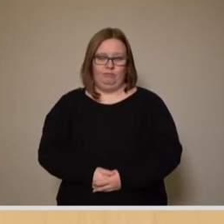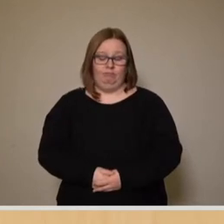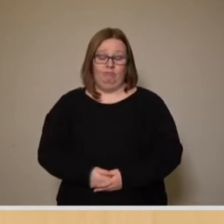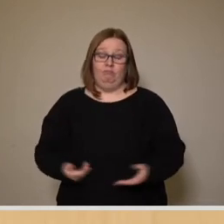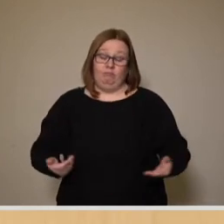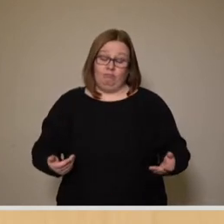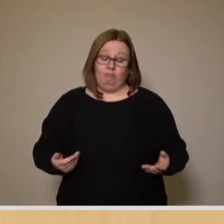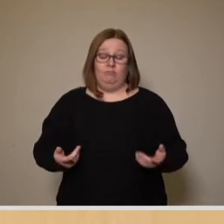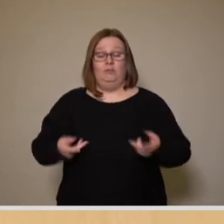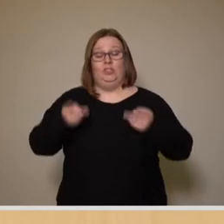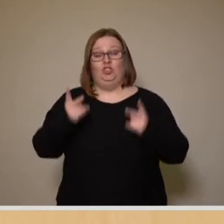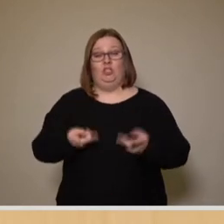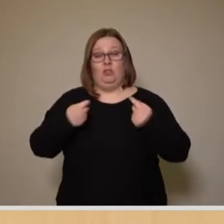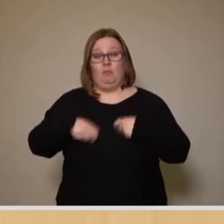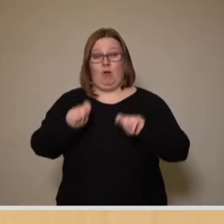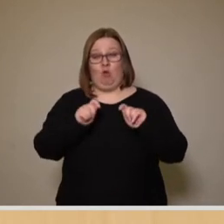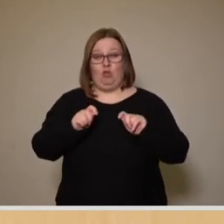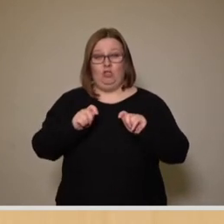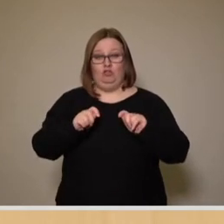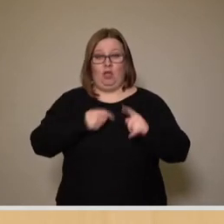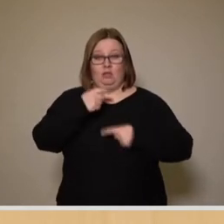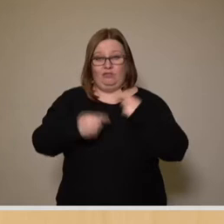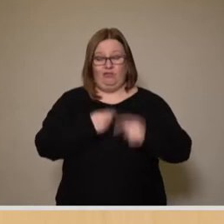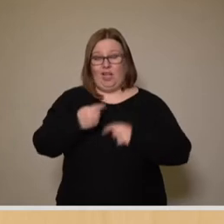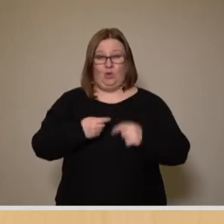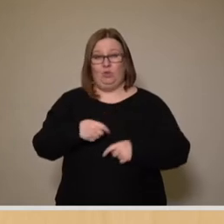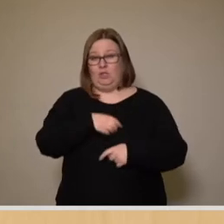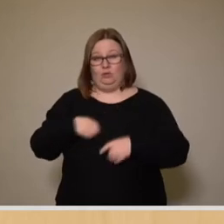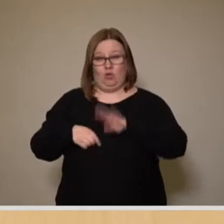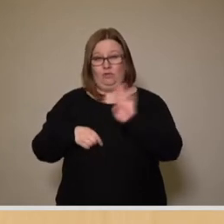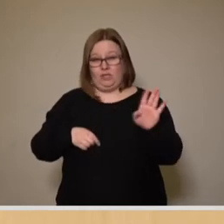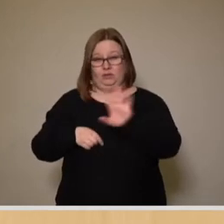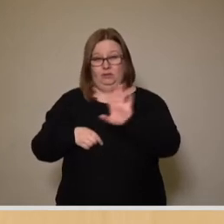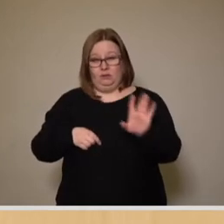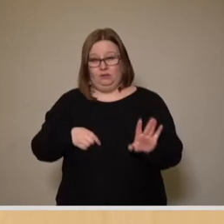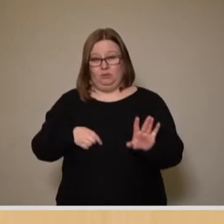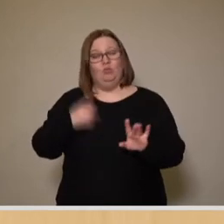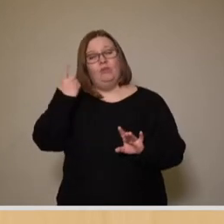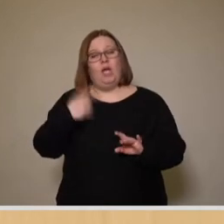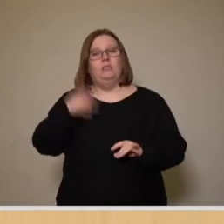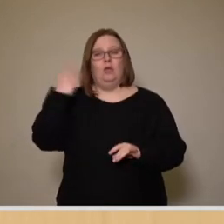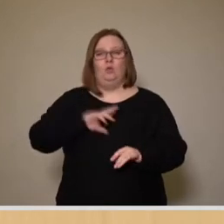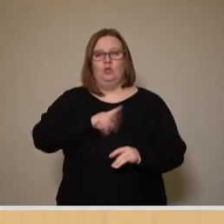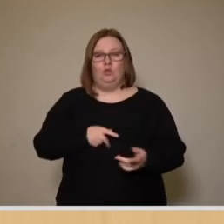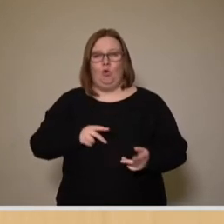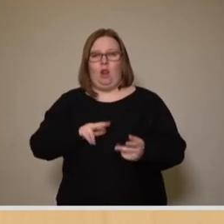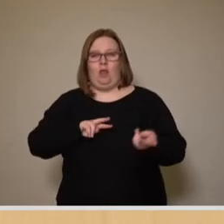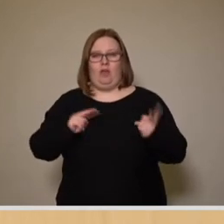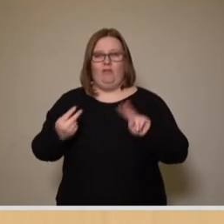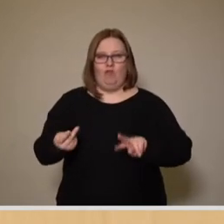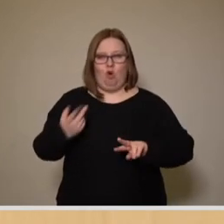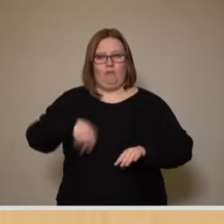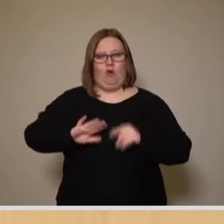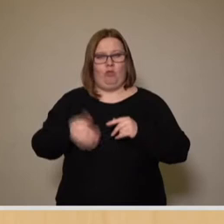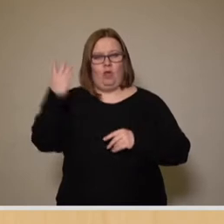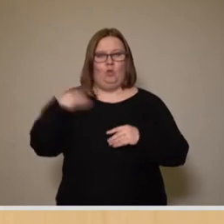Bedeutung des städtebaulichen Ensembles in Dresden und Nordwesten, welches eindrucksvoll die sozialreformerischen Intentionen der